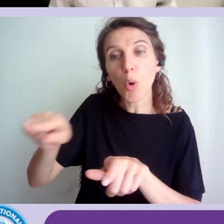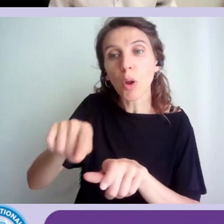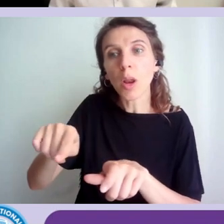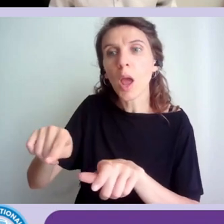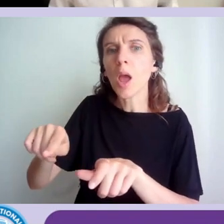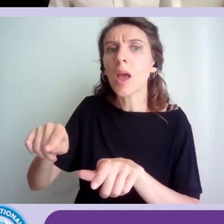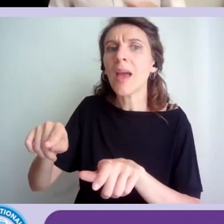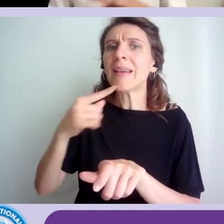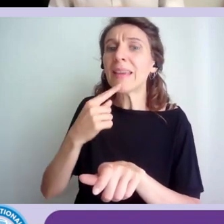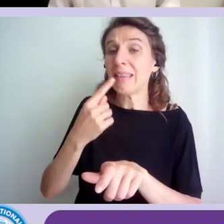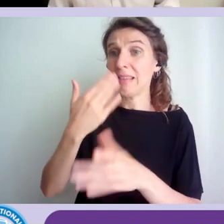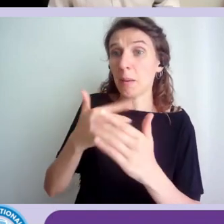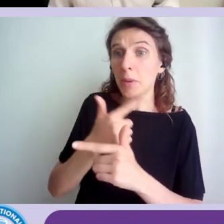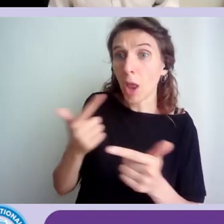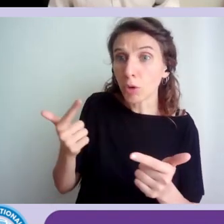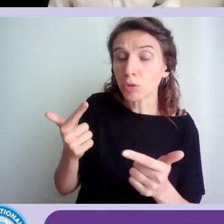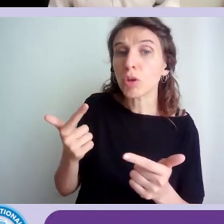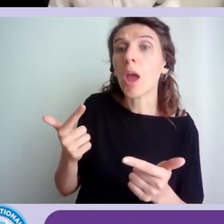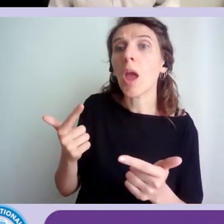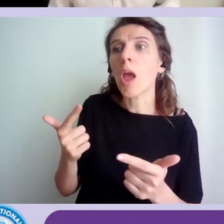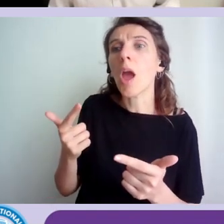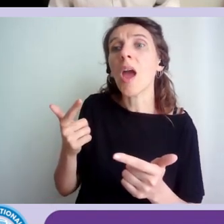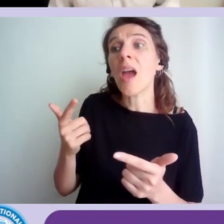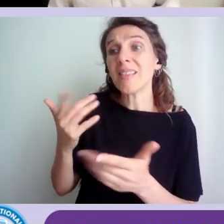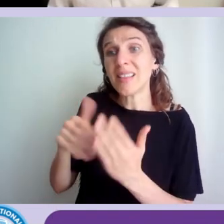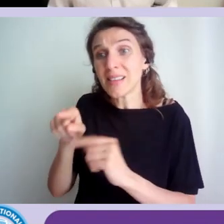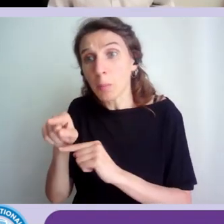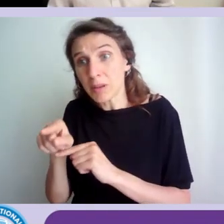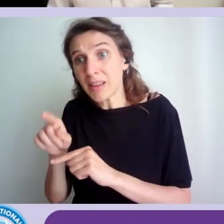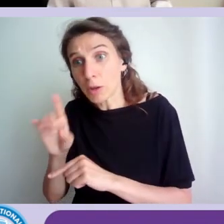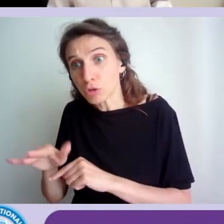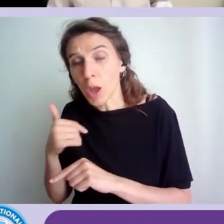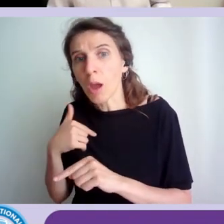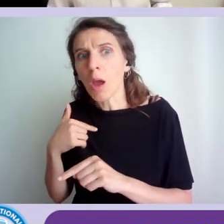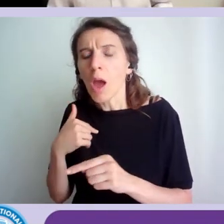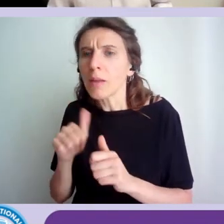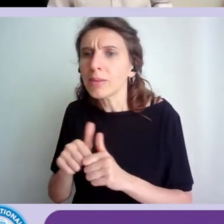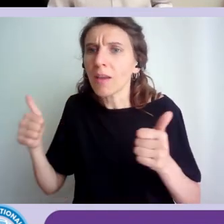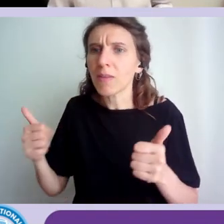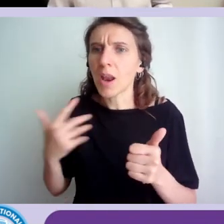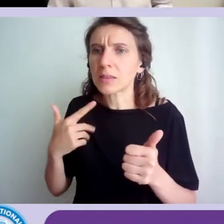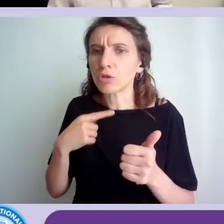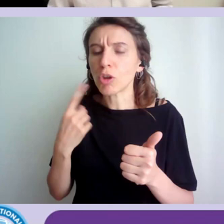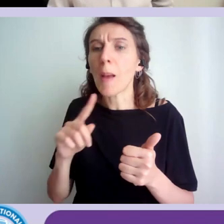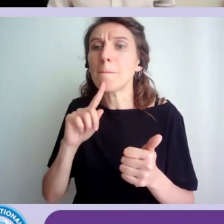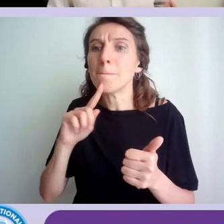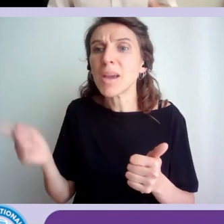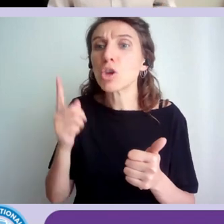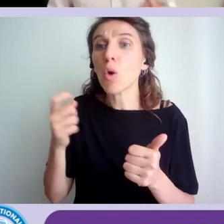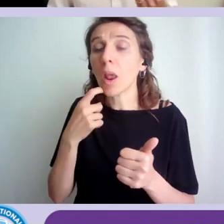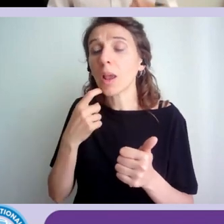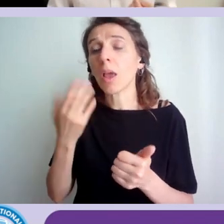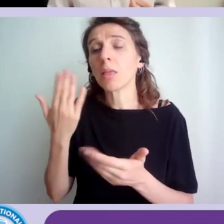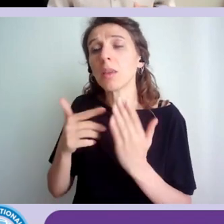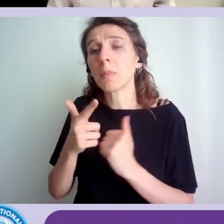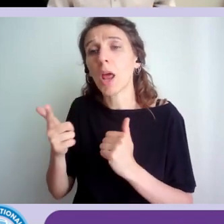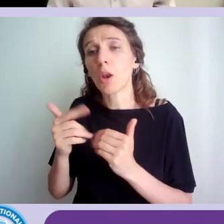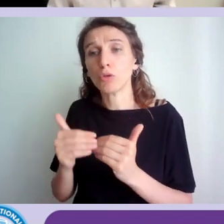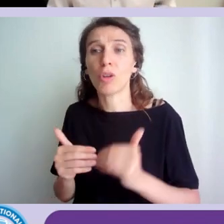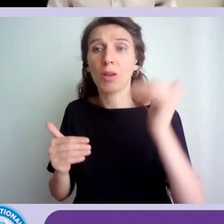persone senza disabilità rispetto alle persone con disabilità. Allora, cosa possiamo fare per non